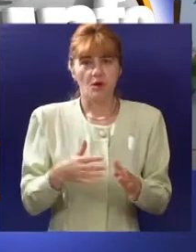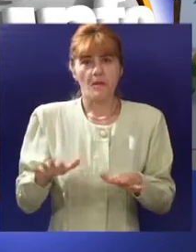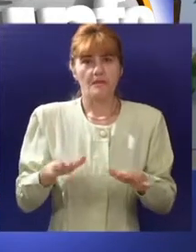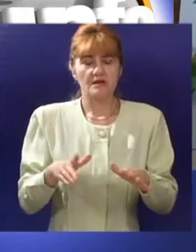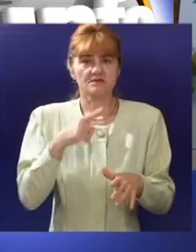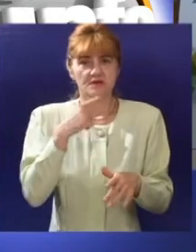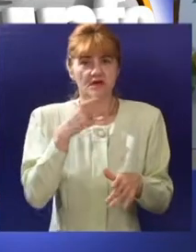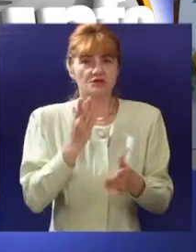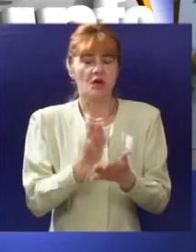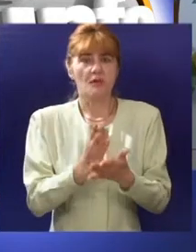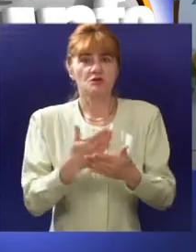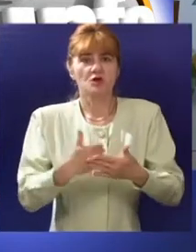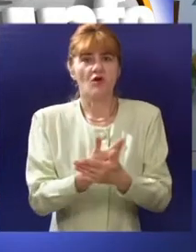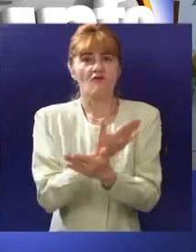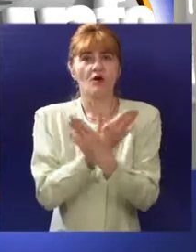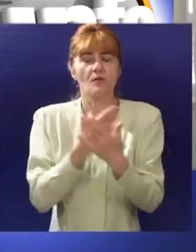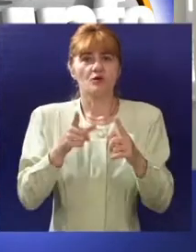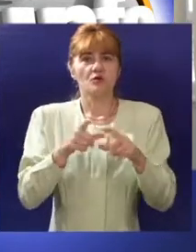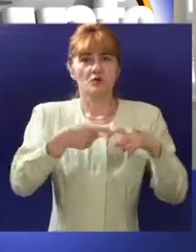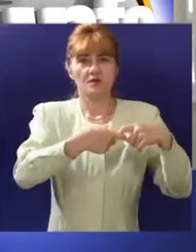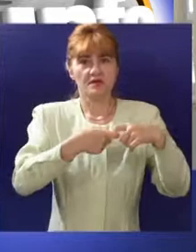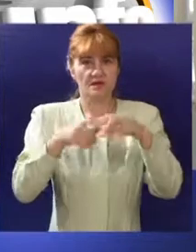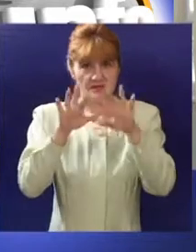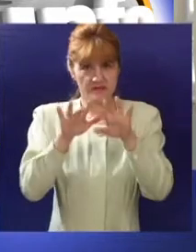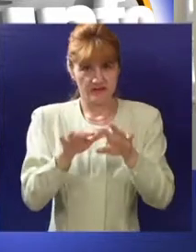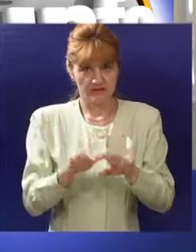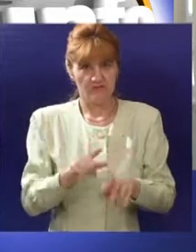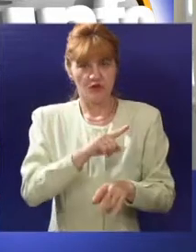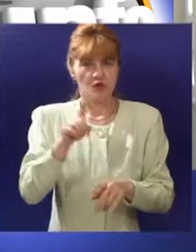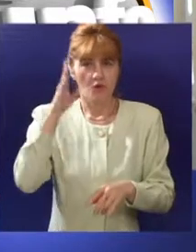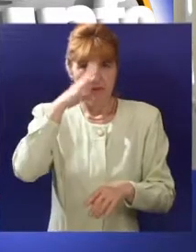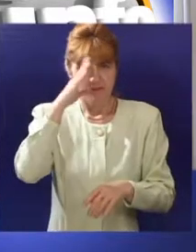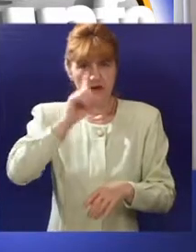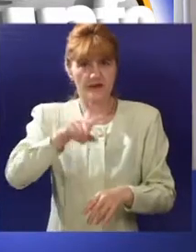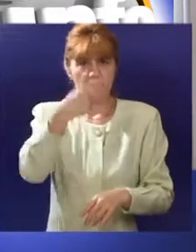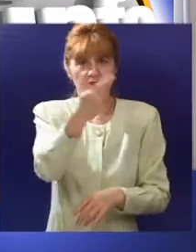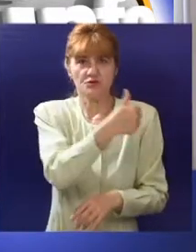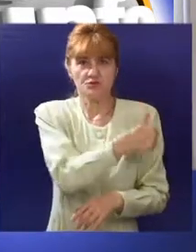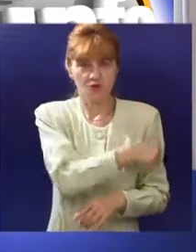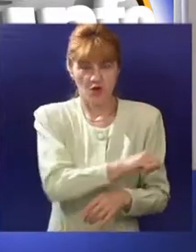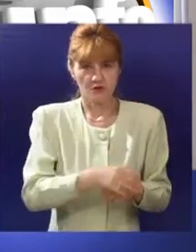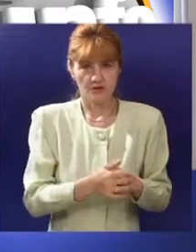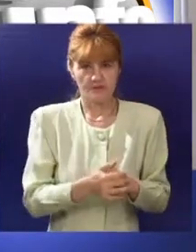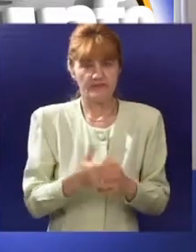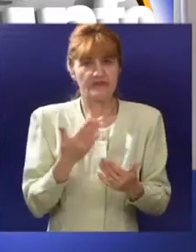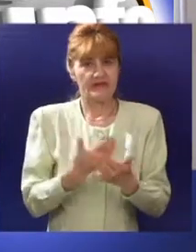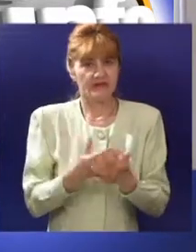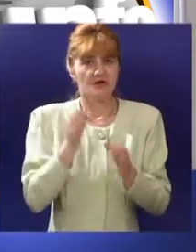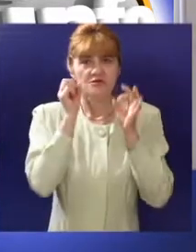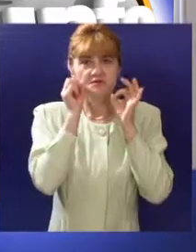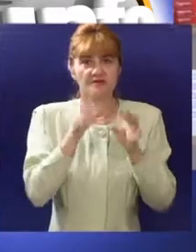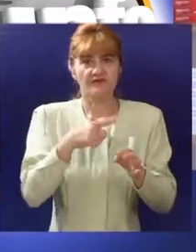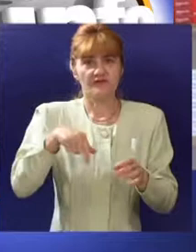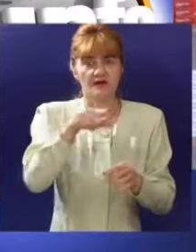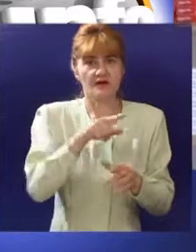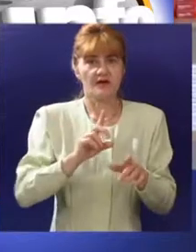najavio informatičko povezivanje svih domova zdravlja u jedinstven informatički sistem do marta 2012. godine. Tako će za svakog